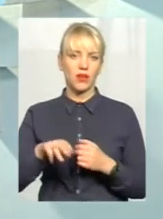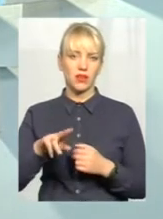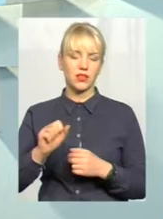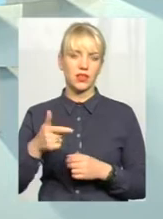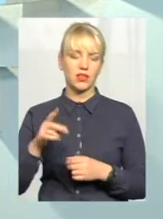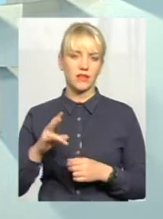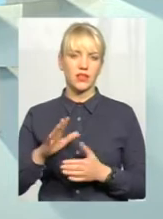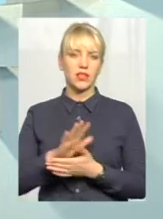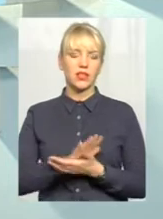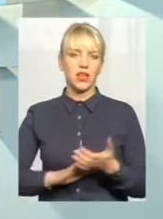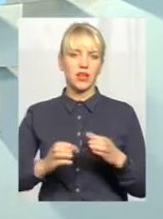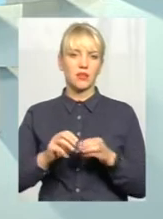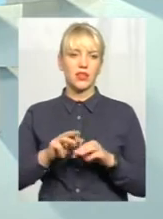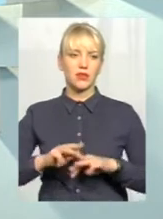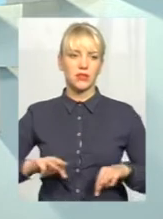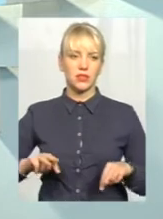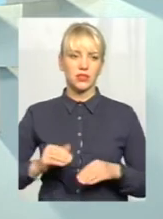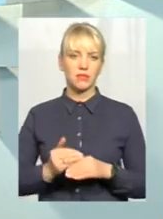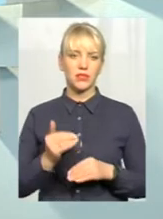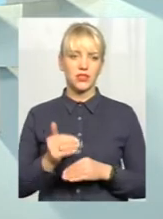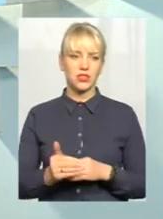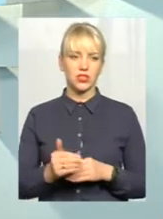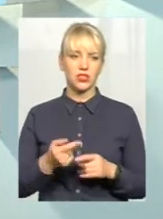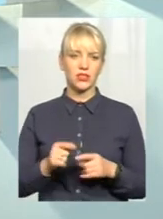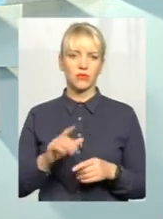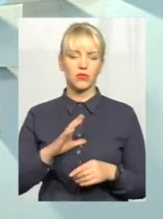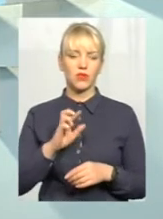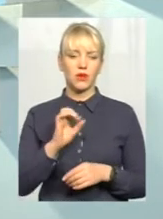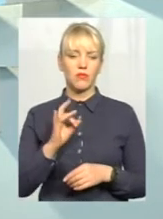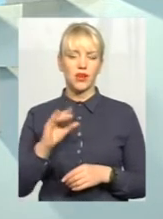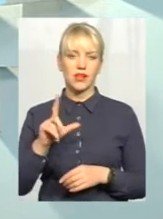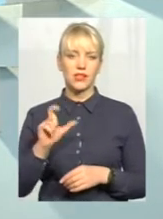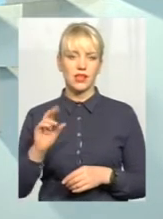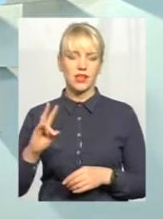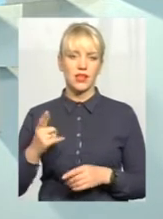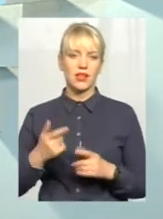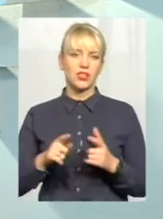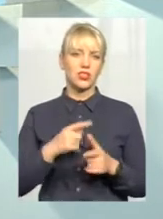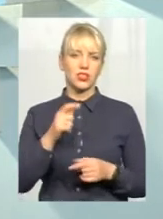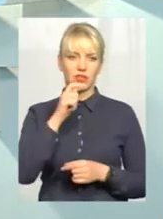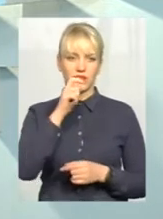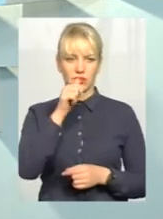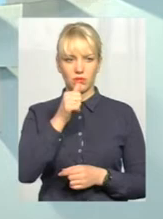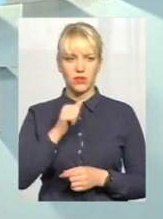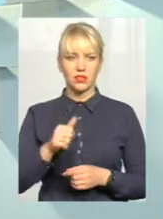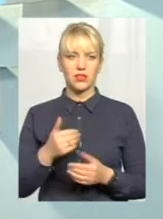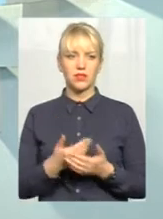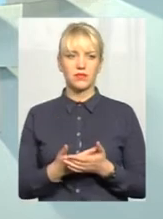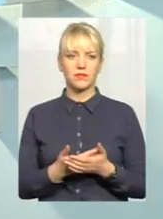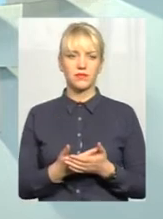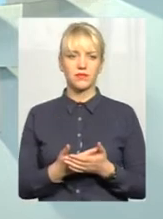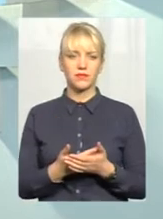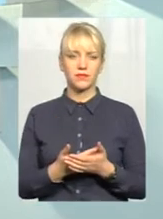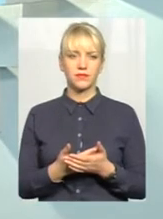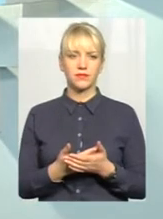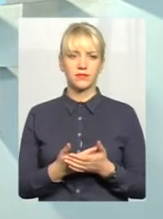Надалі Кабінет Міністрів пізніше, тось це був десь березень місяць, березень чи квітень я вже точно не пам'ятаю, кінець березня, початок